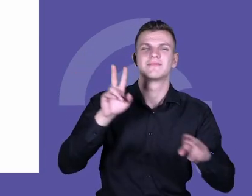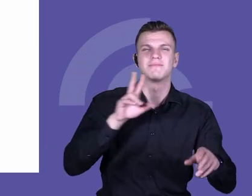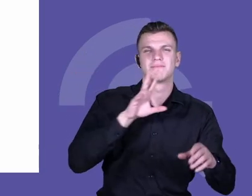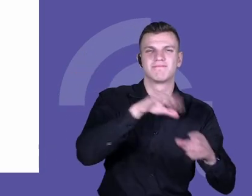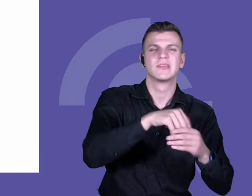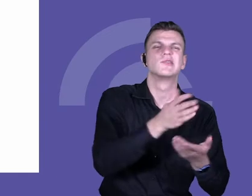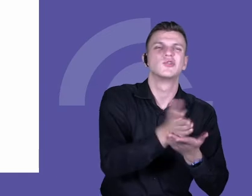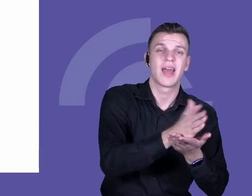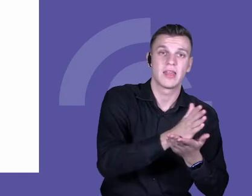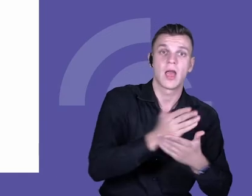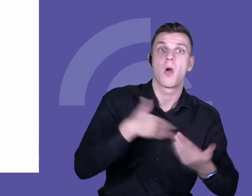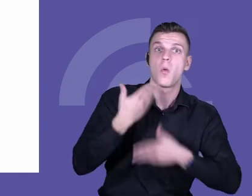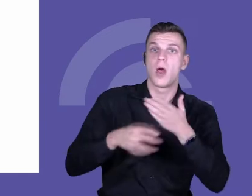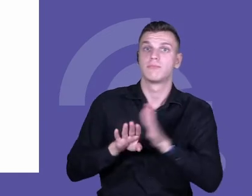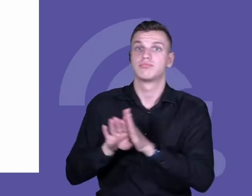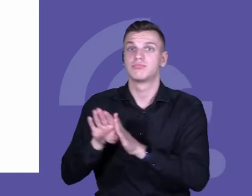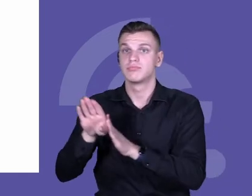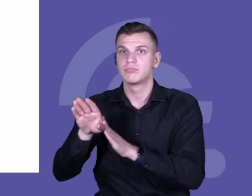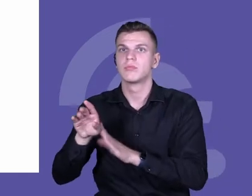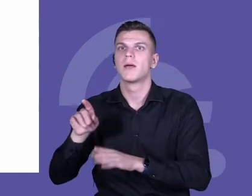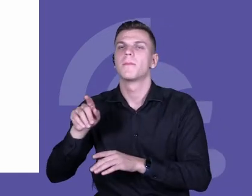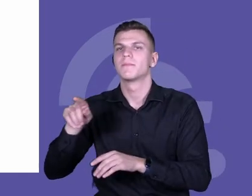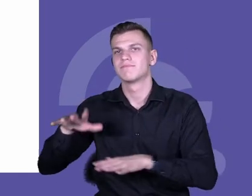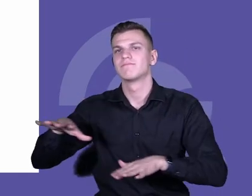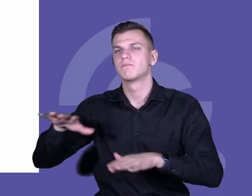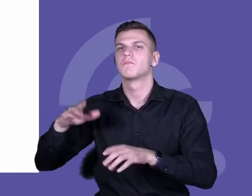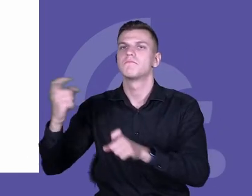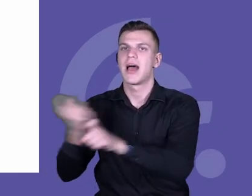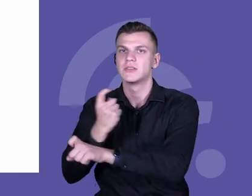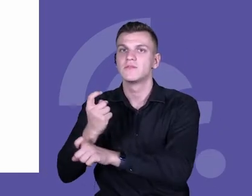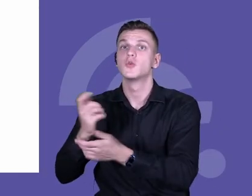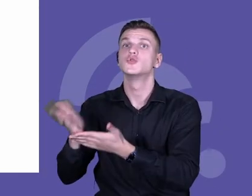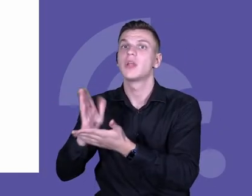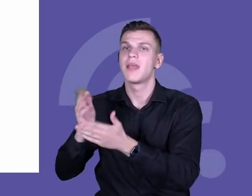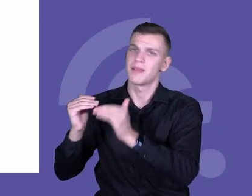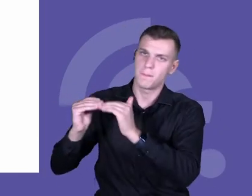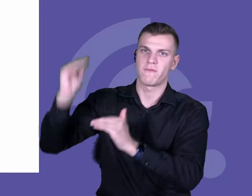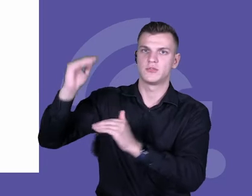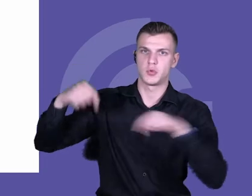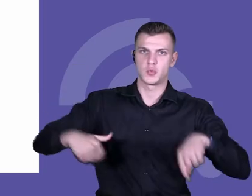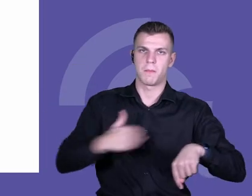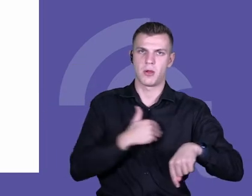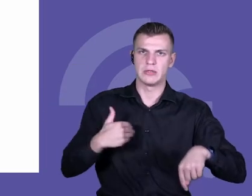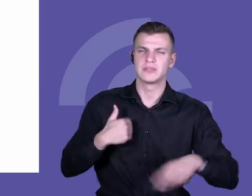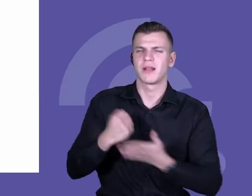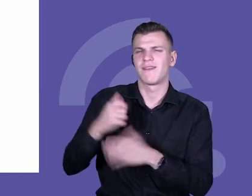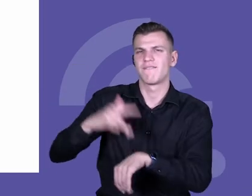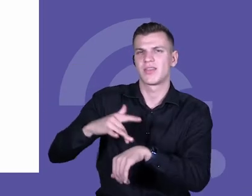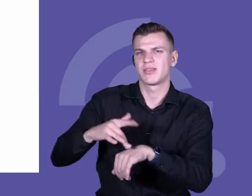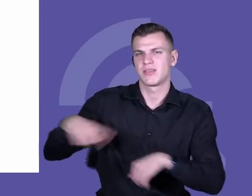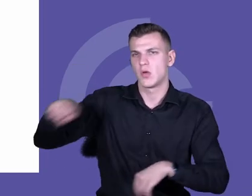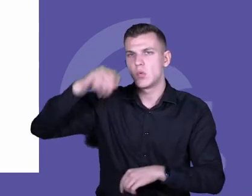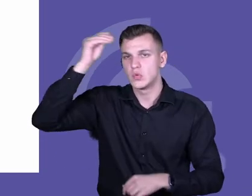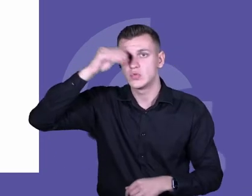gdzie są w porównaniach OECD powyżej średniej, jeżeli chodzi o wyniki uczniów. Coś się okazało,